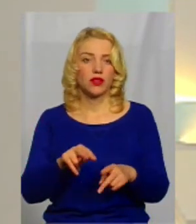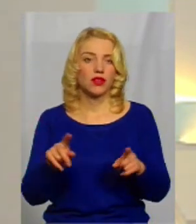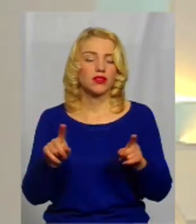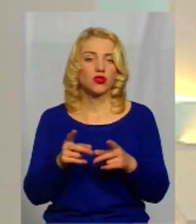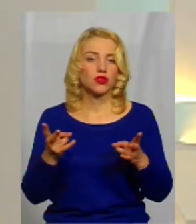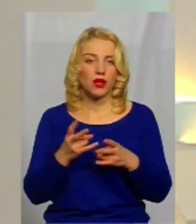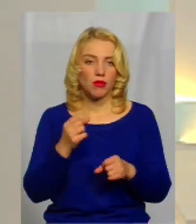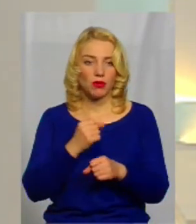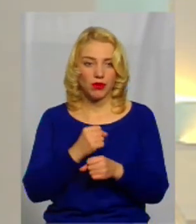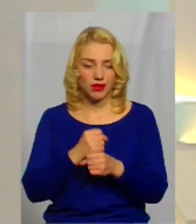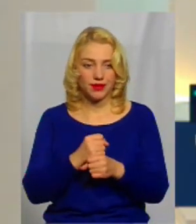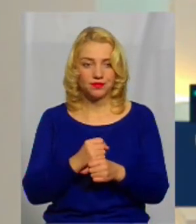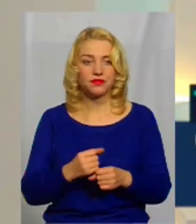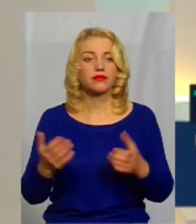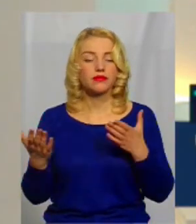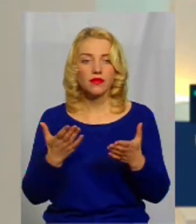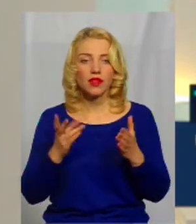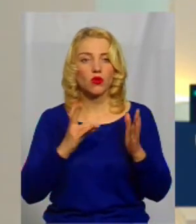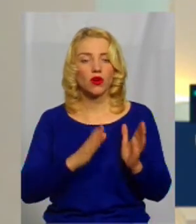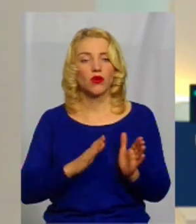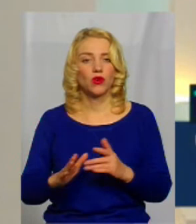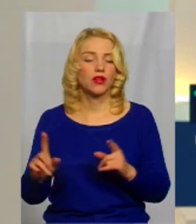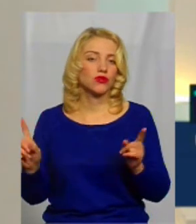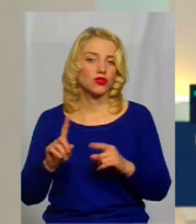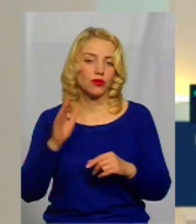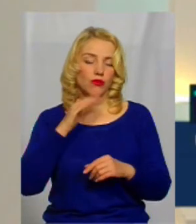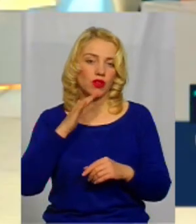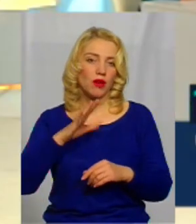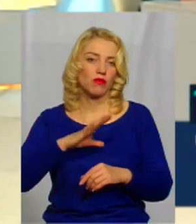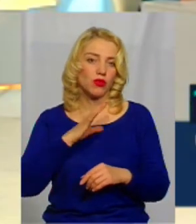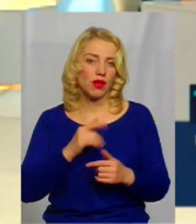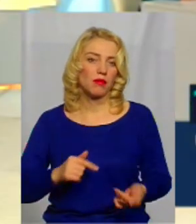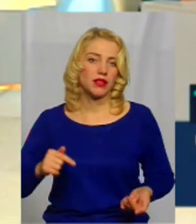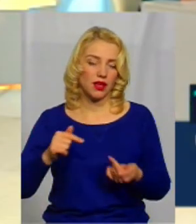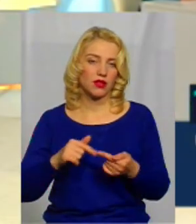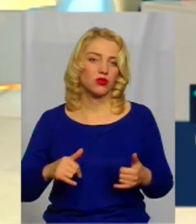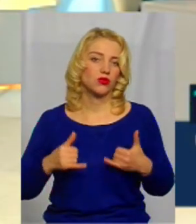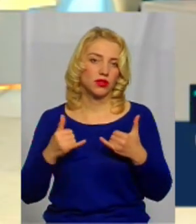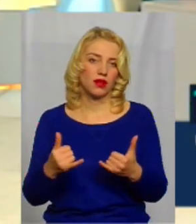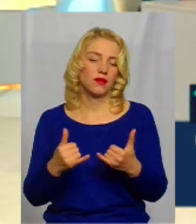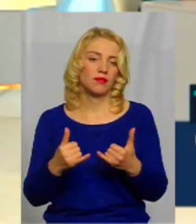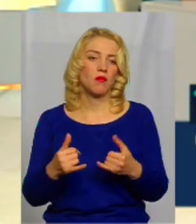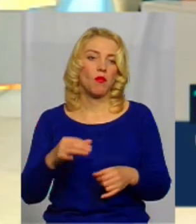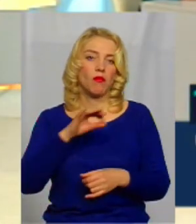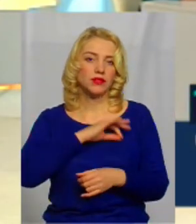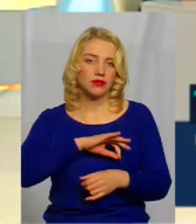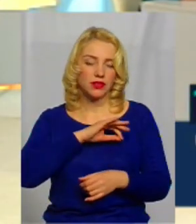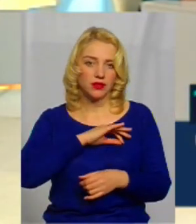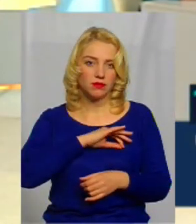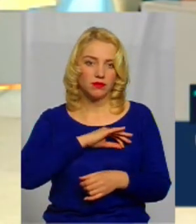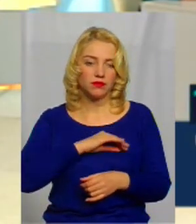Що треба робити і з якою регулярністю, щоб вода була придатною для вживання?